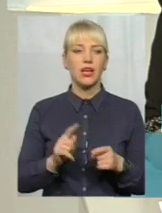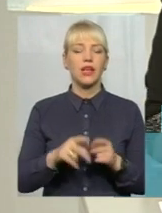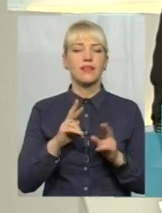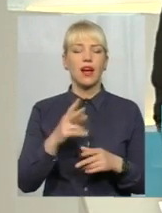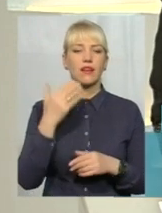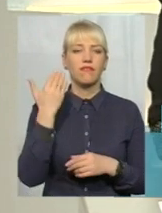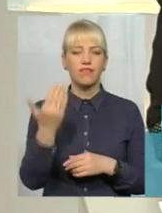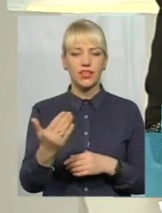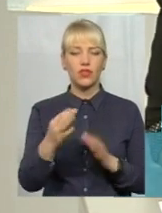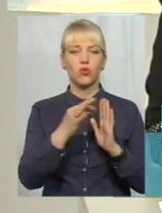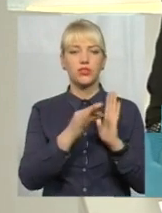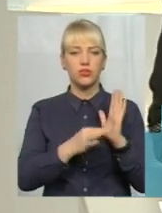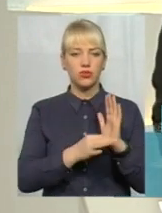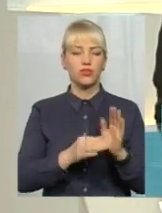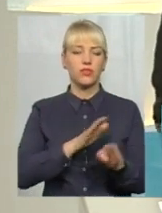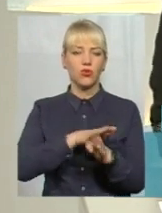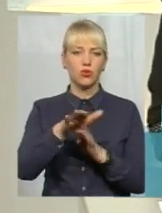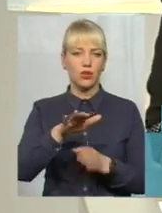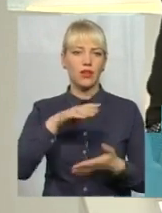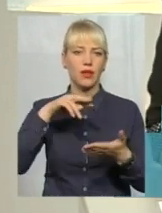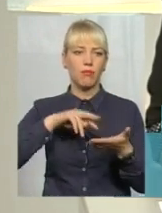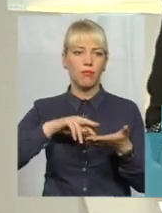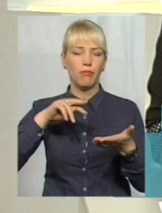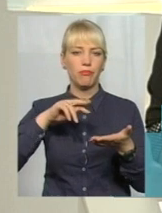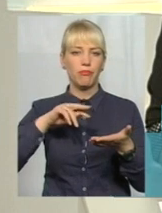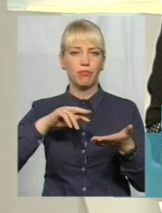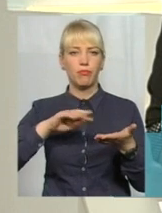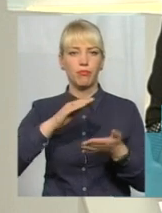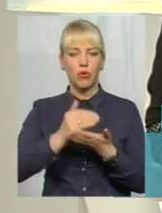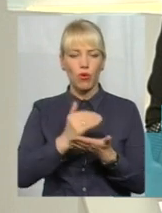як виконання програми минулорічного обсягу?